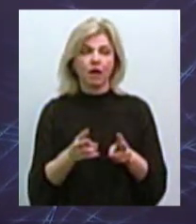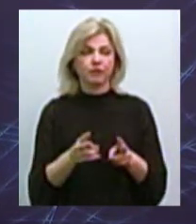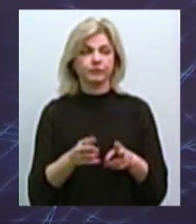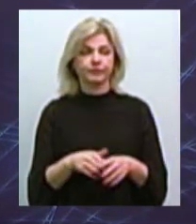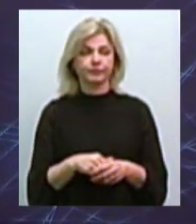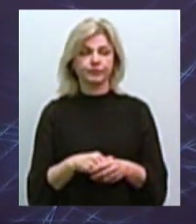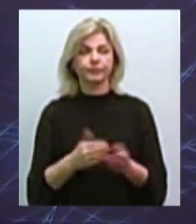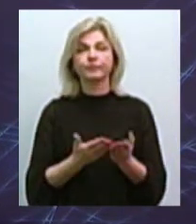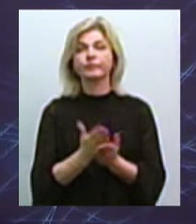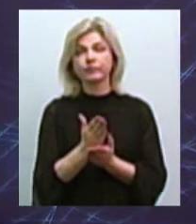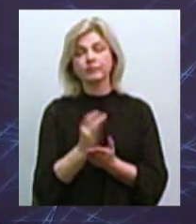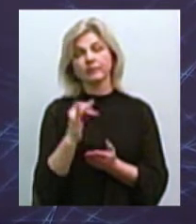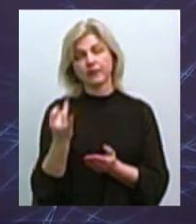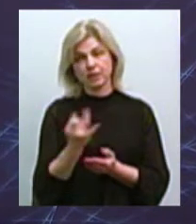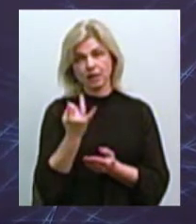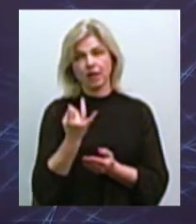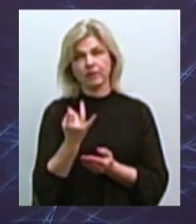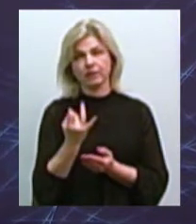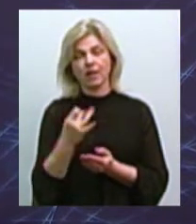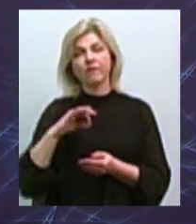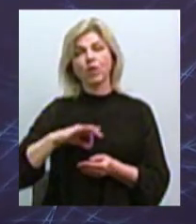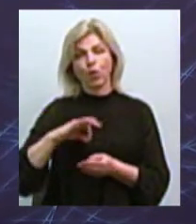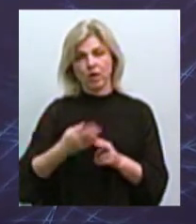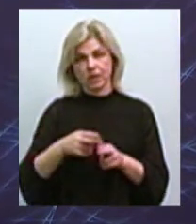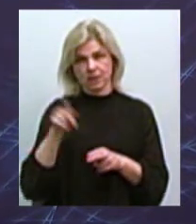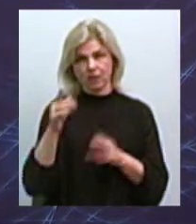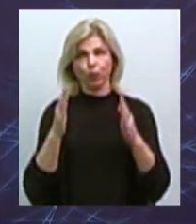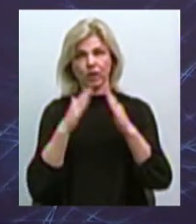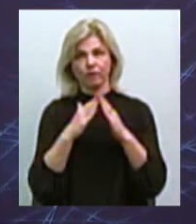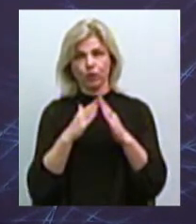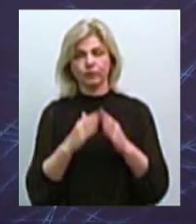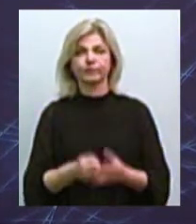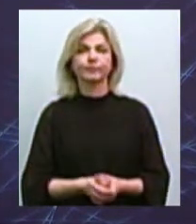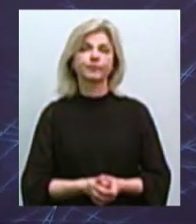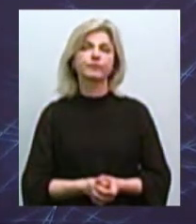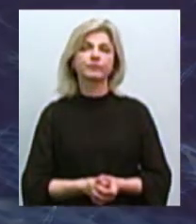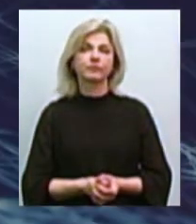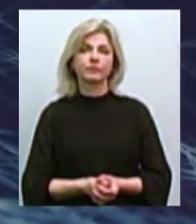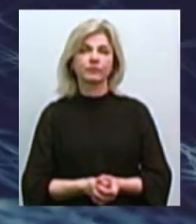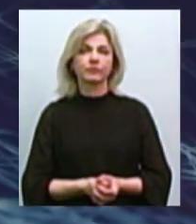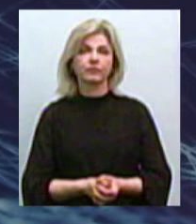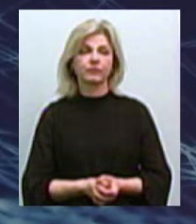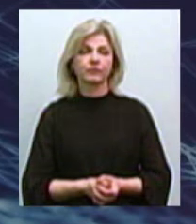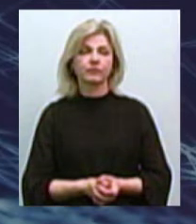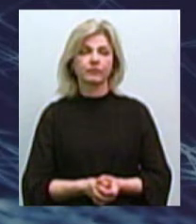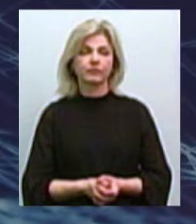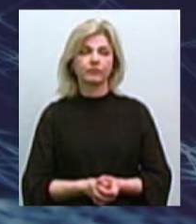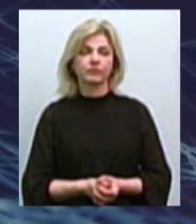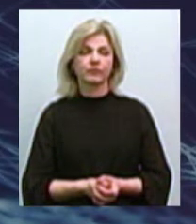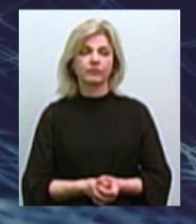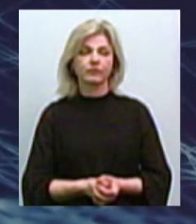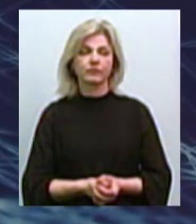якісно і цікаво використати цю будівлю. І проти такої пропозиції